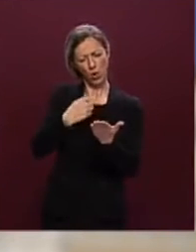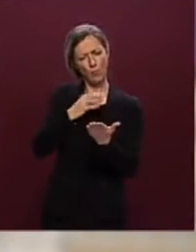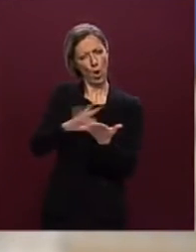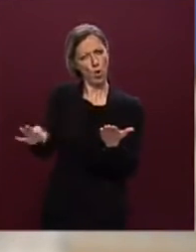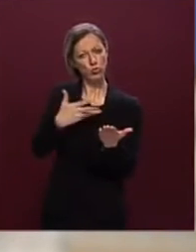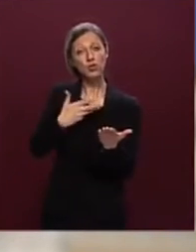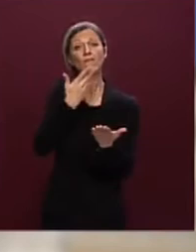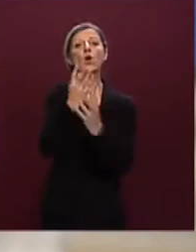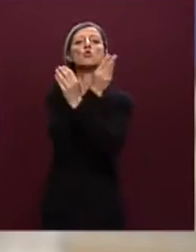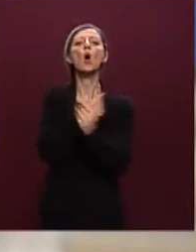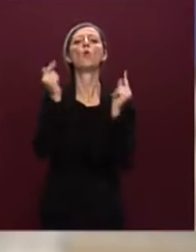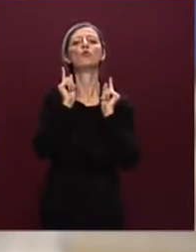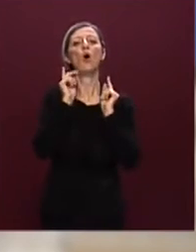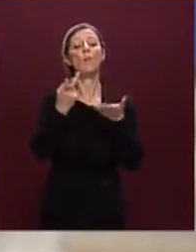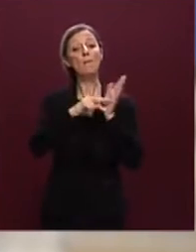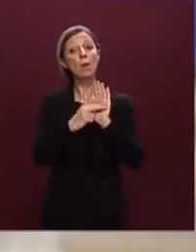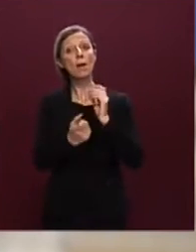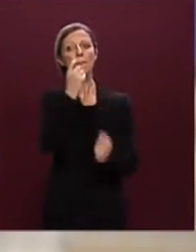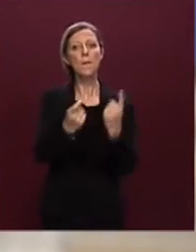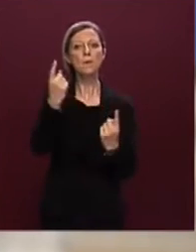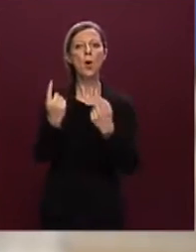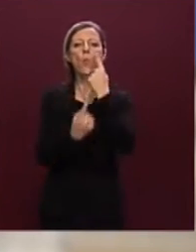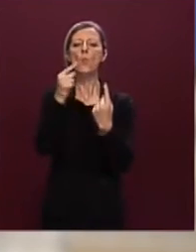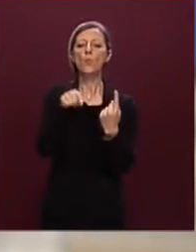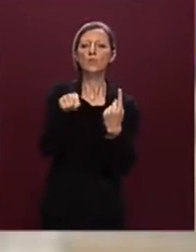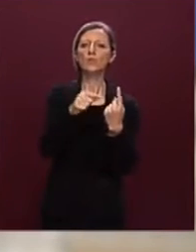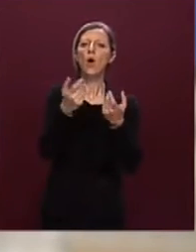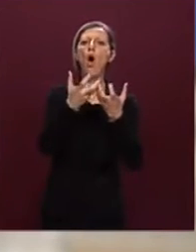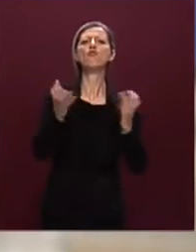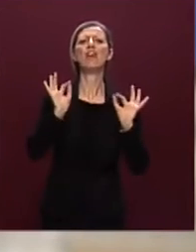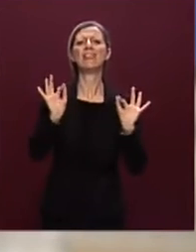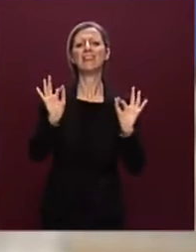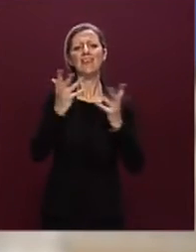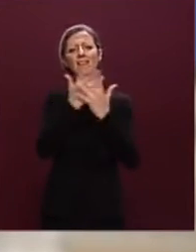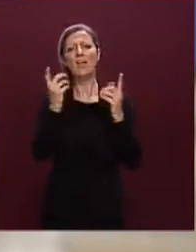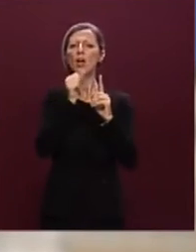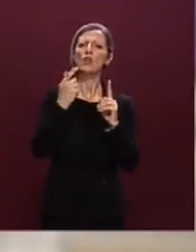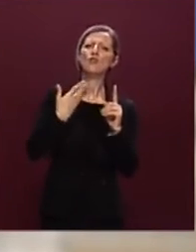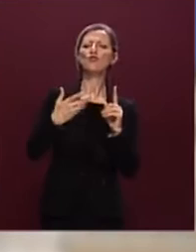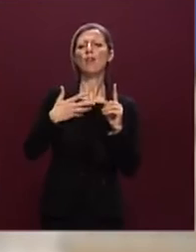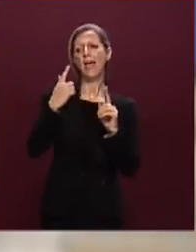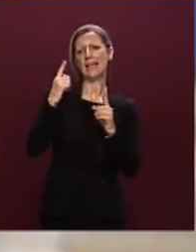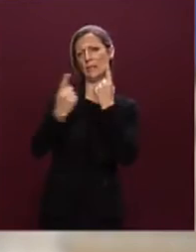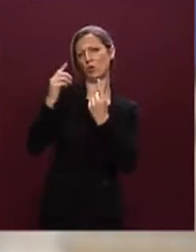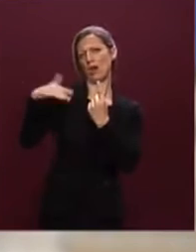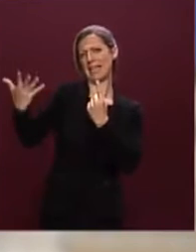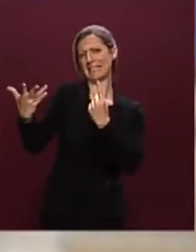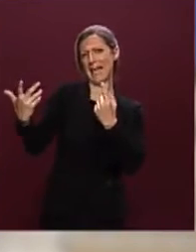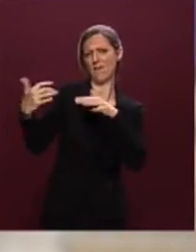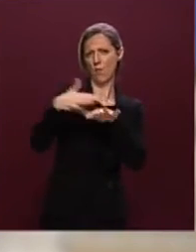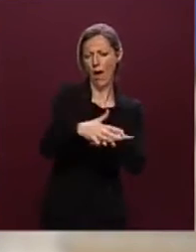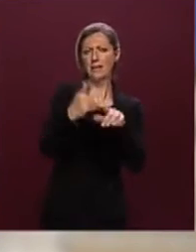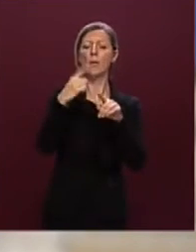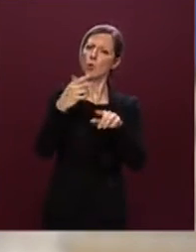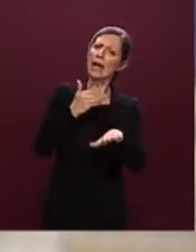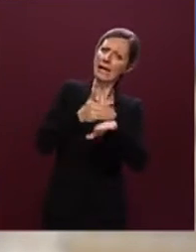delle soluzioni per risolvere alcune questioni che sono questioni oggettive, determinate da diversi fattori esterni, ma anche collegate a dei